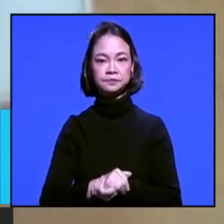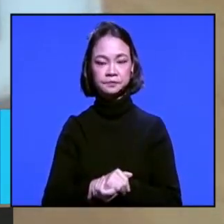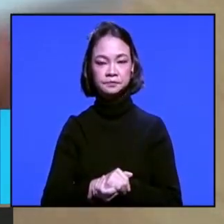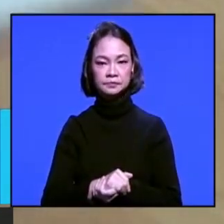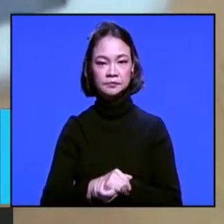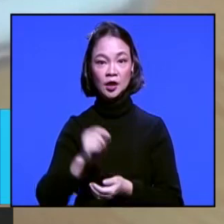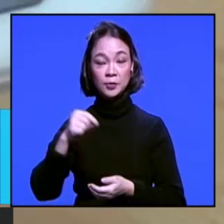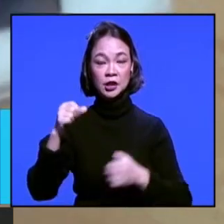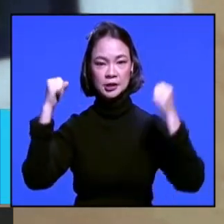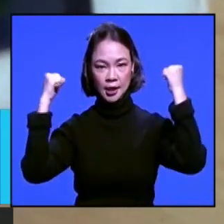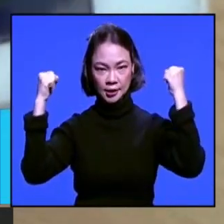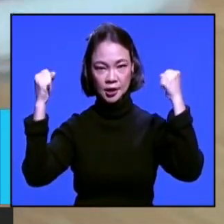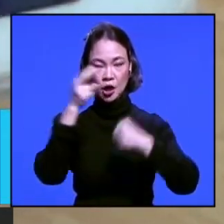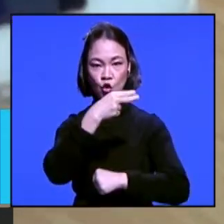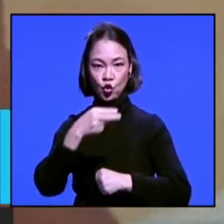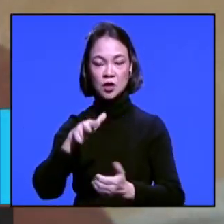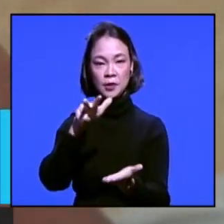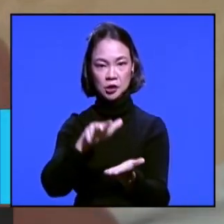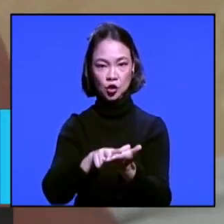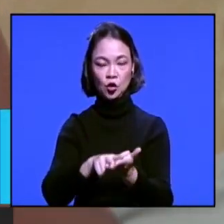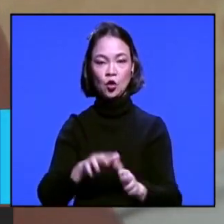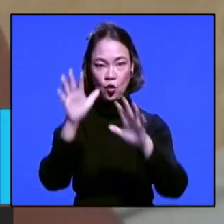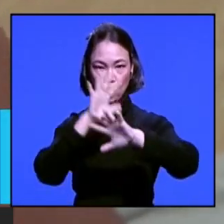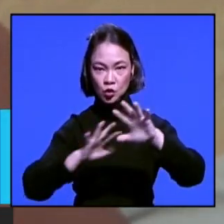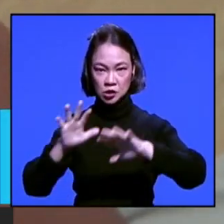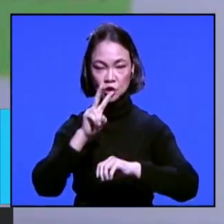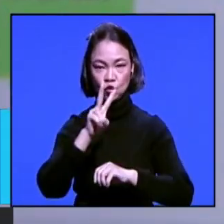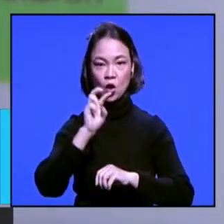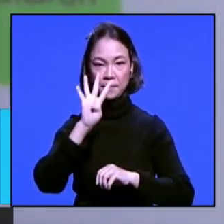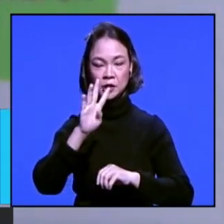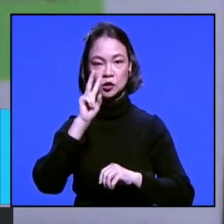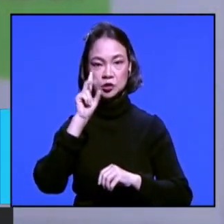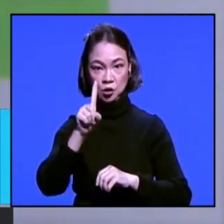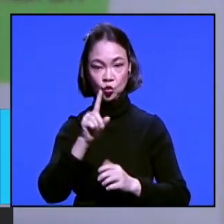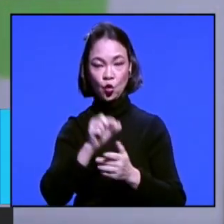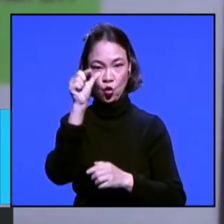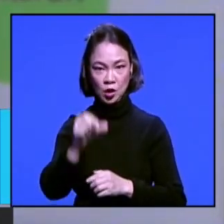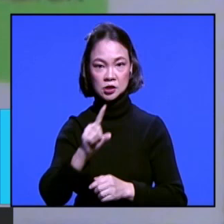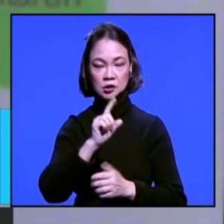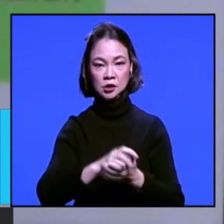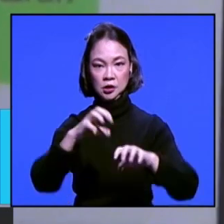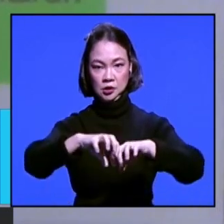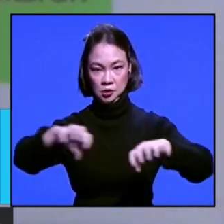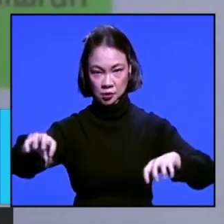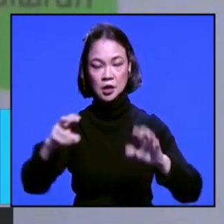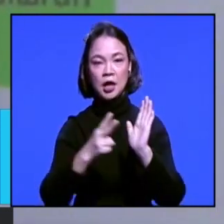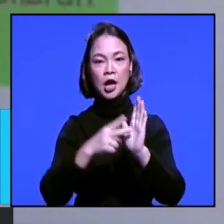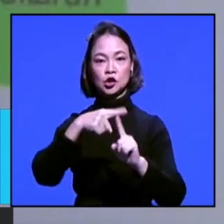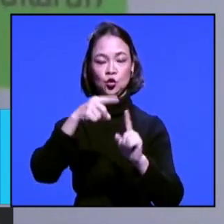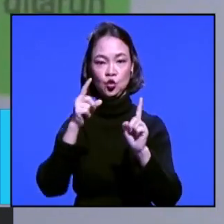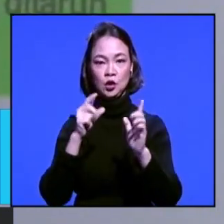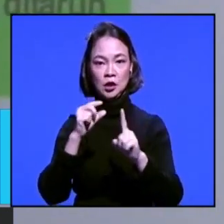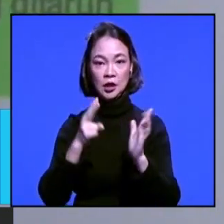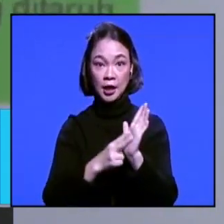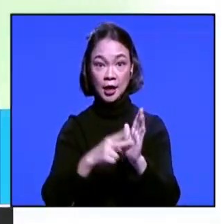Kementerian Kesehatan Republik Indonesia memastikan kondisi 237 WNI dan 1 WNA yang dievakuasi. Serta dikarantina di Natuna Kepulauan Riau